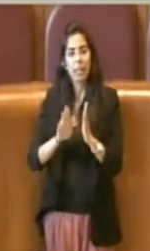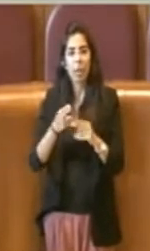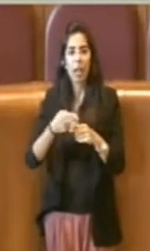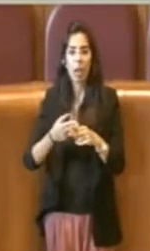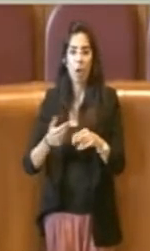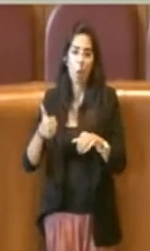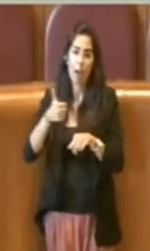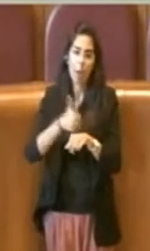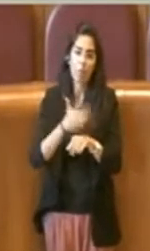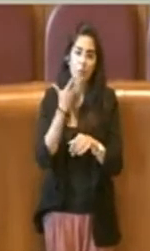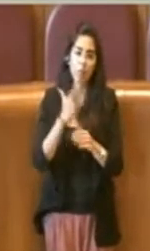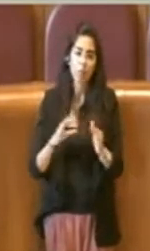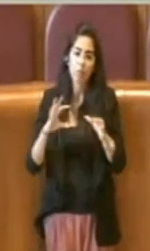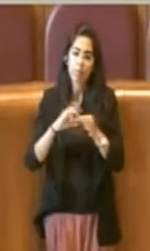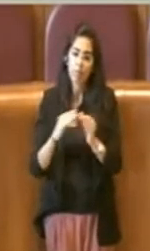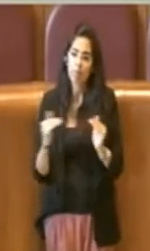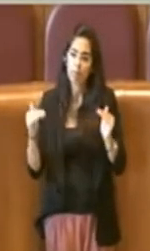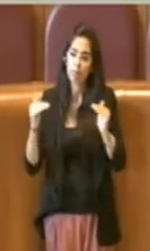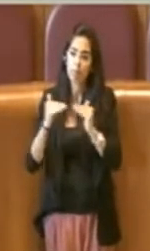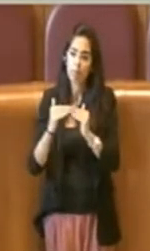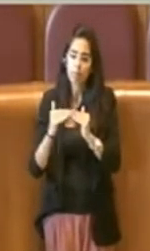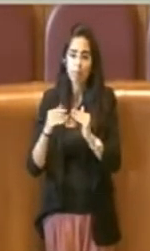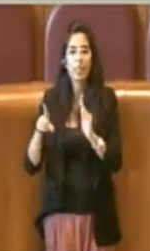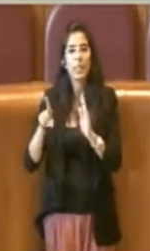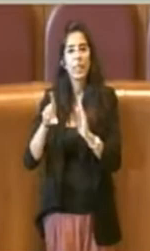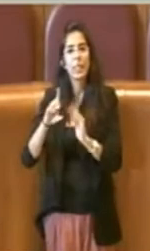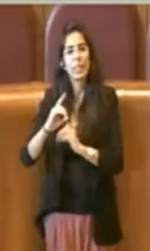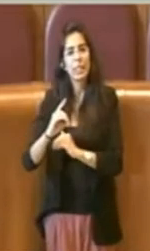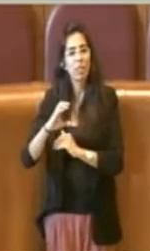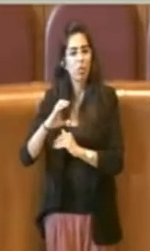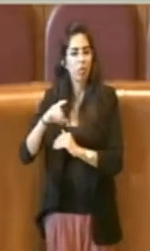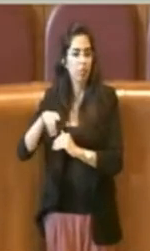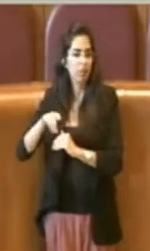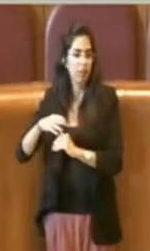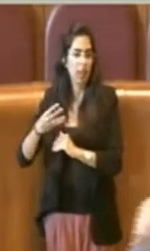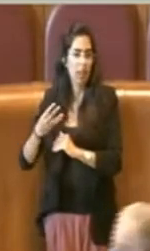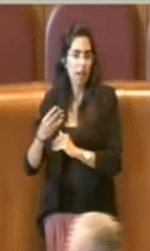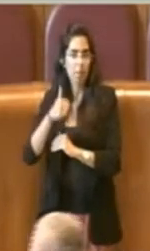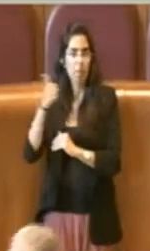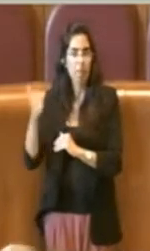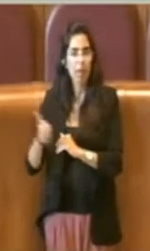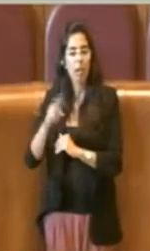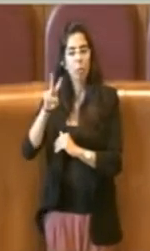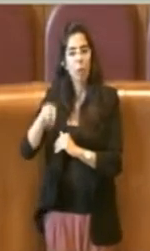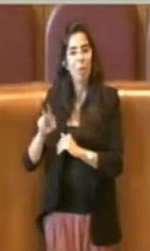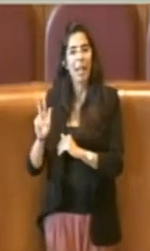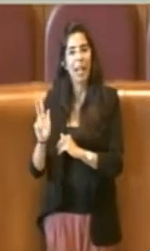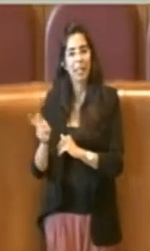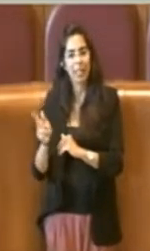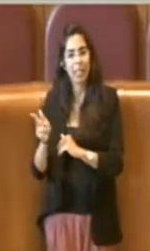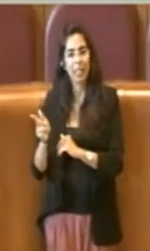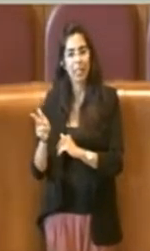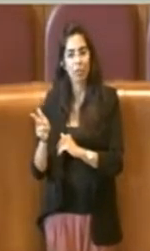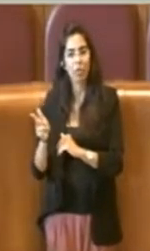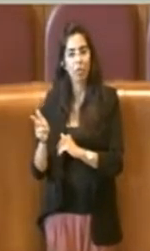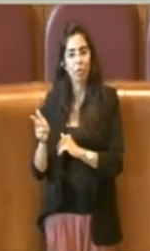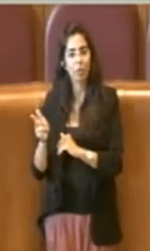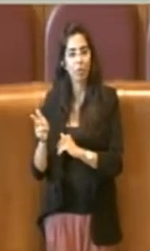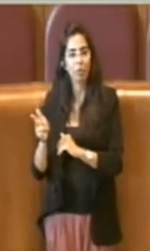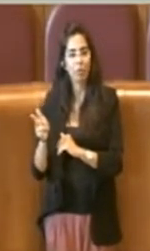il DCPM del 2013 con